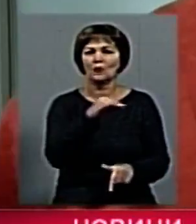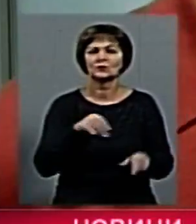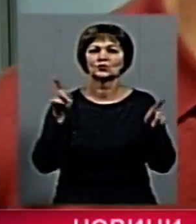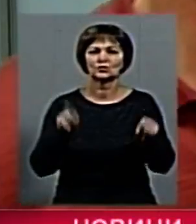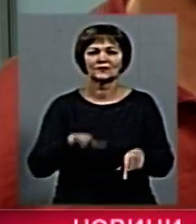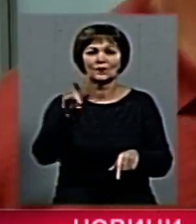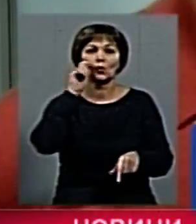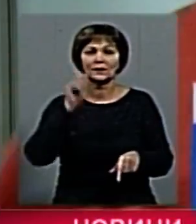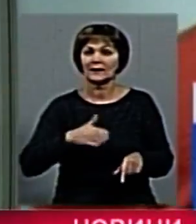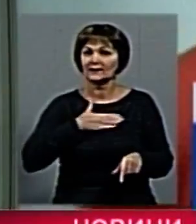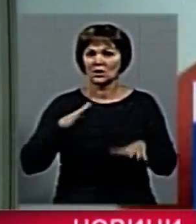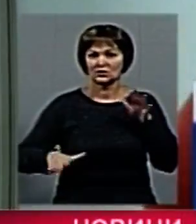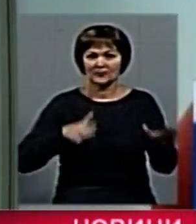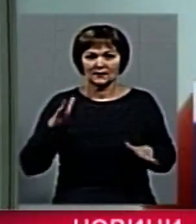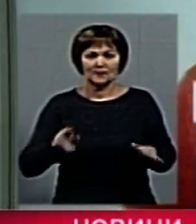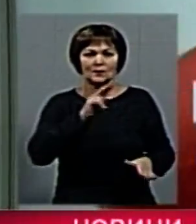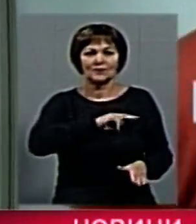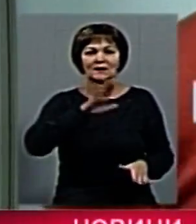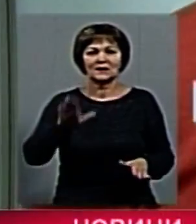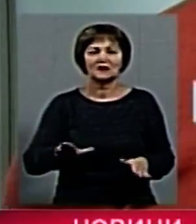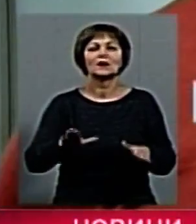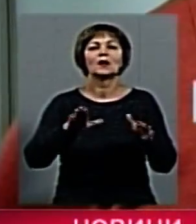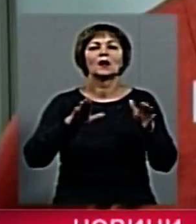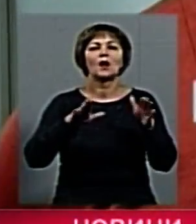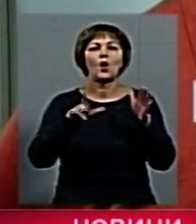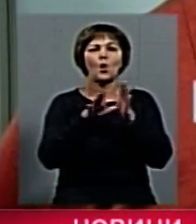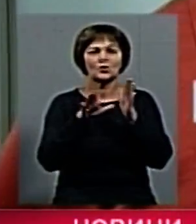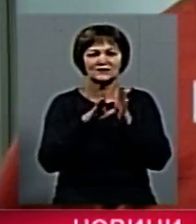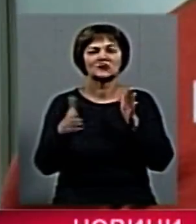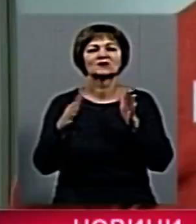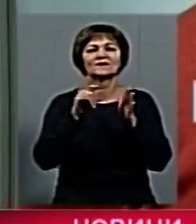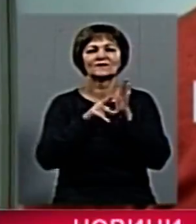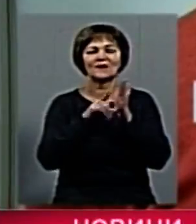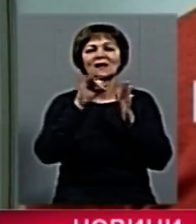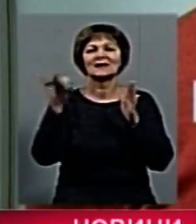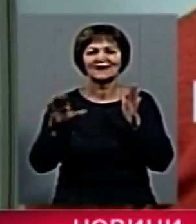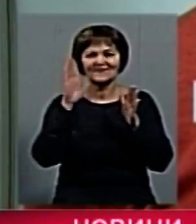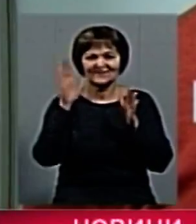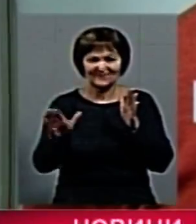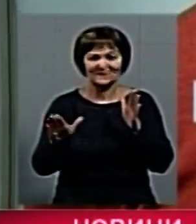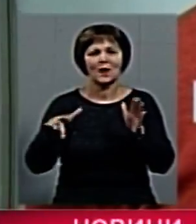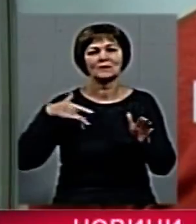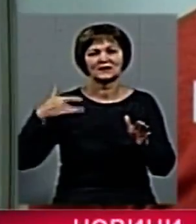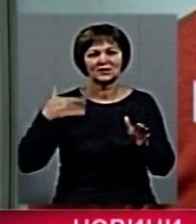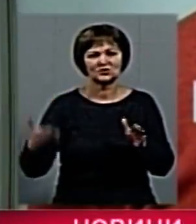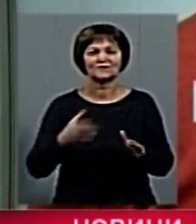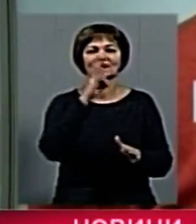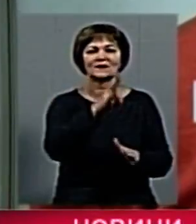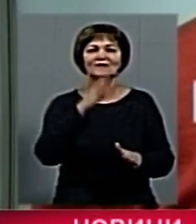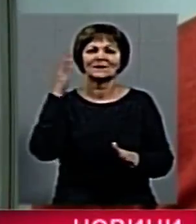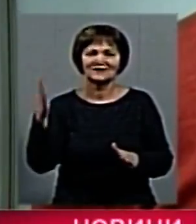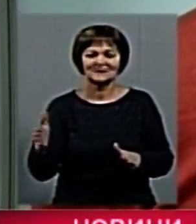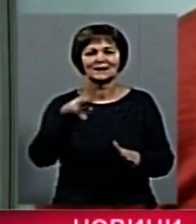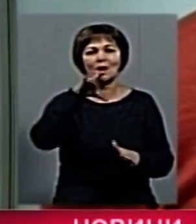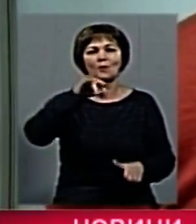Наші тренери працюють і в Коростишеві, і в Радомишлі, і в Бердичеві, і в Новоград-Волинському, і в